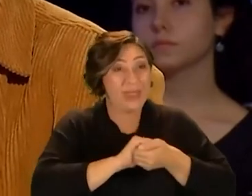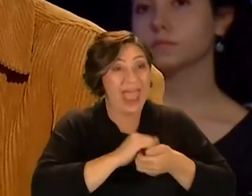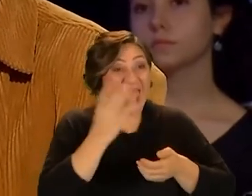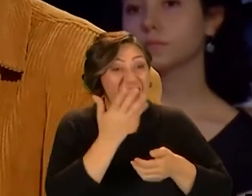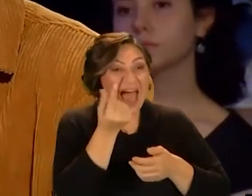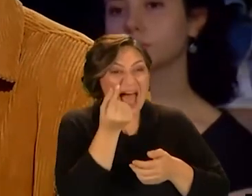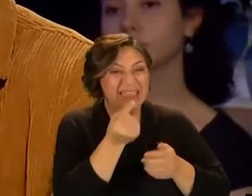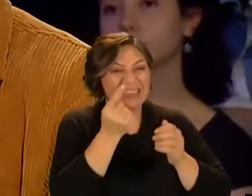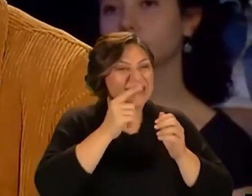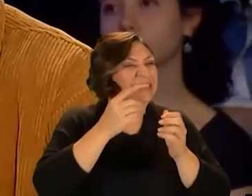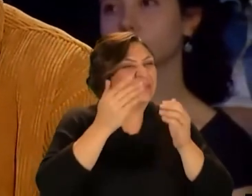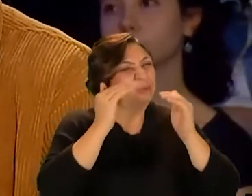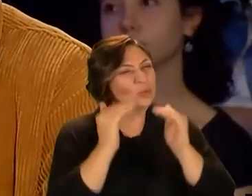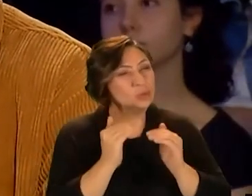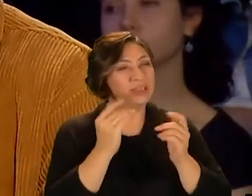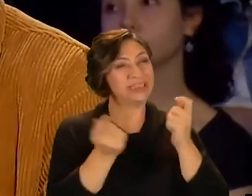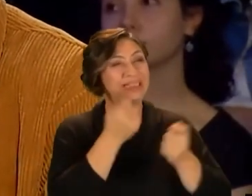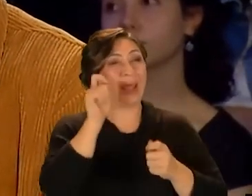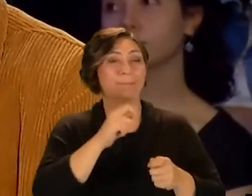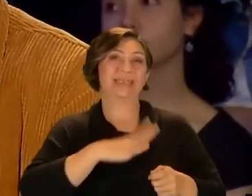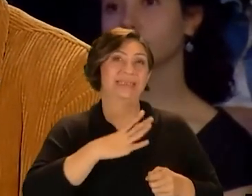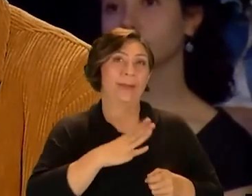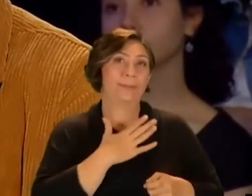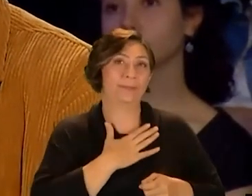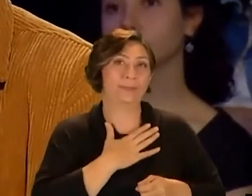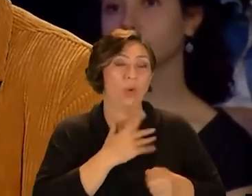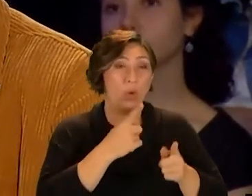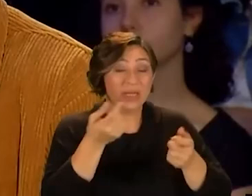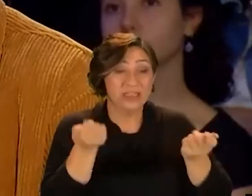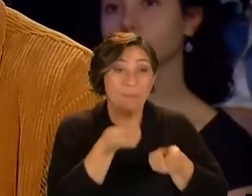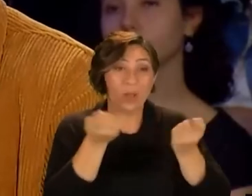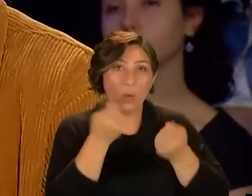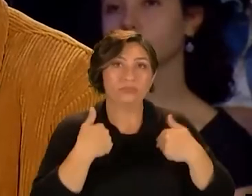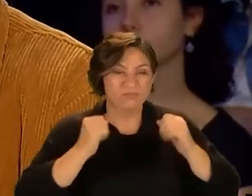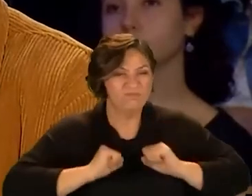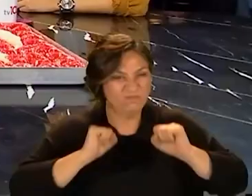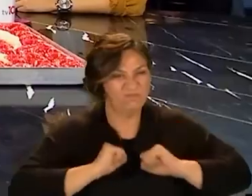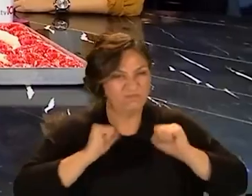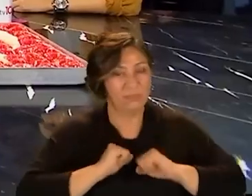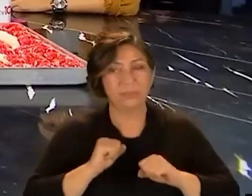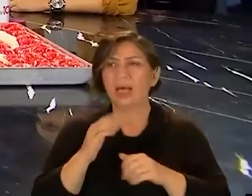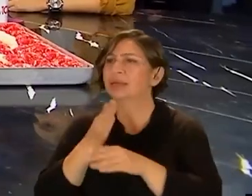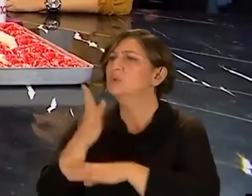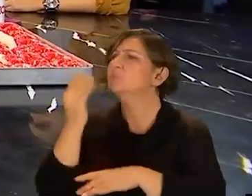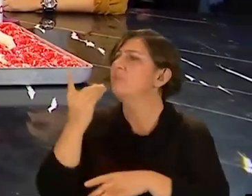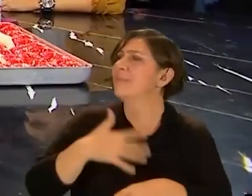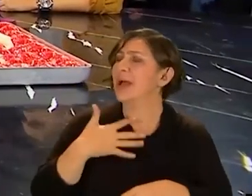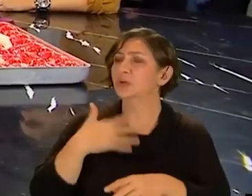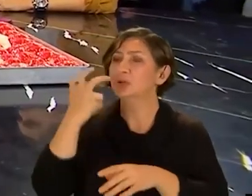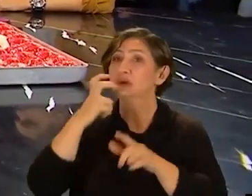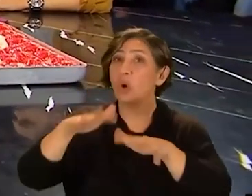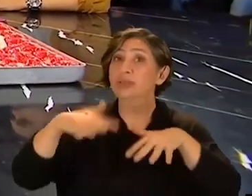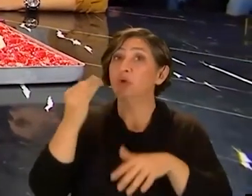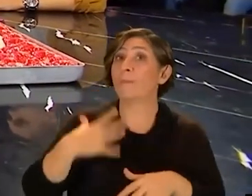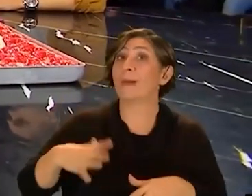samimiyetin en az çalındığı formda işler yapmak isterim Ona çalışıyorum ona çabalıyorum Aslında şeyi çok merak ediyorum Bir